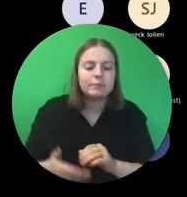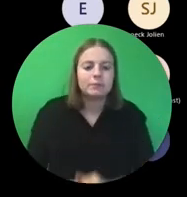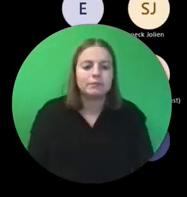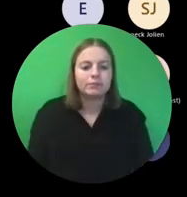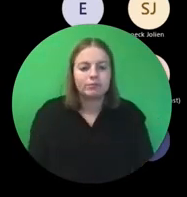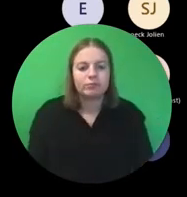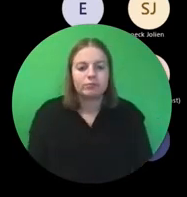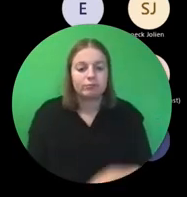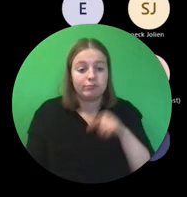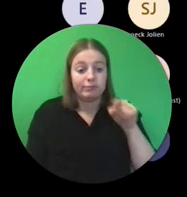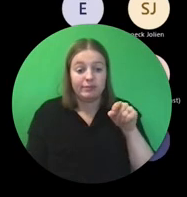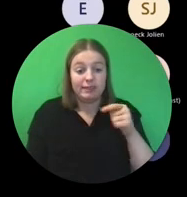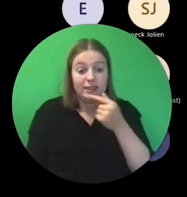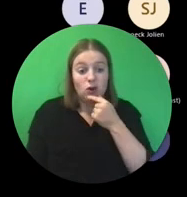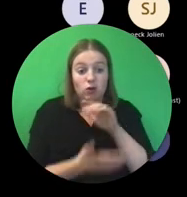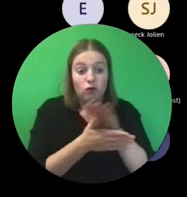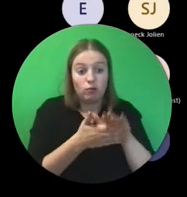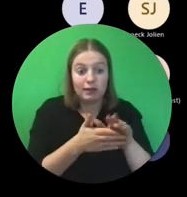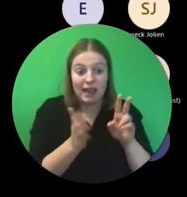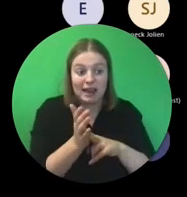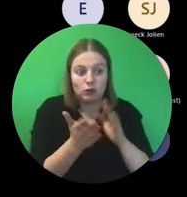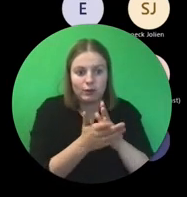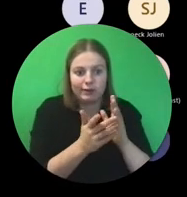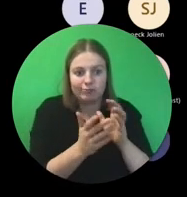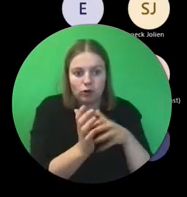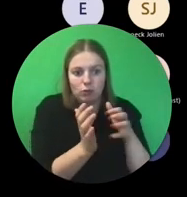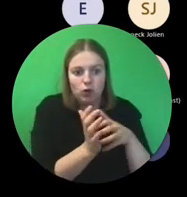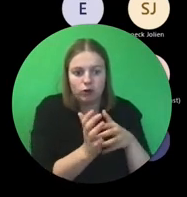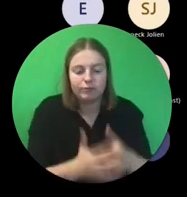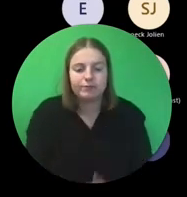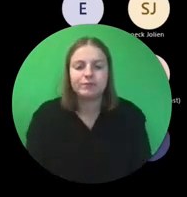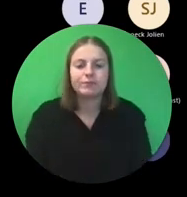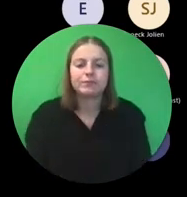effectief gebruikt is door partnerschappen waar wij weet van hebben.